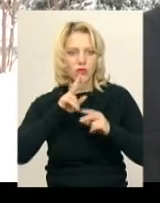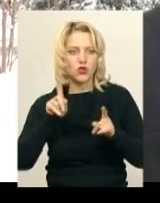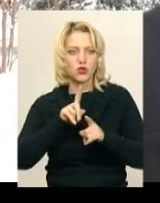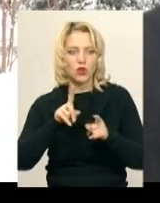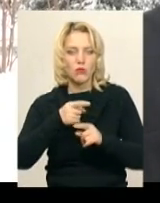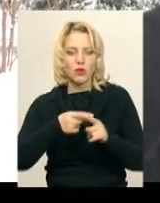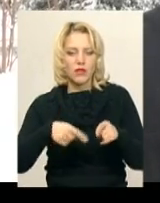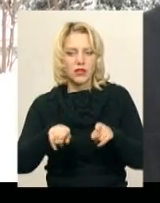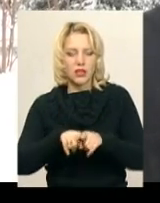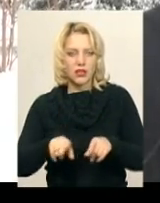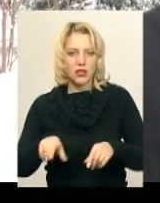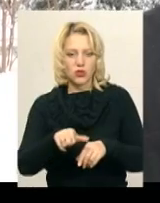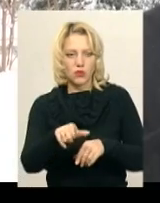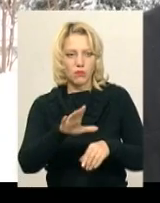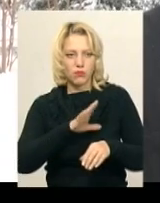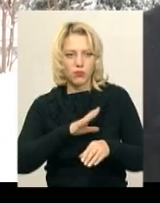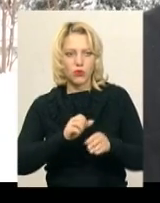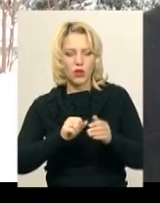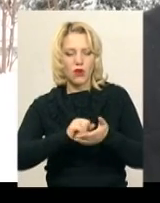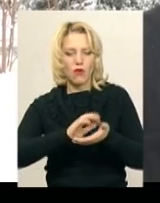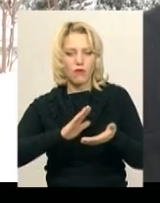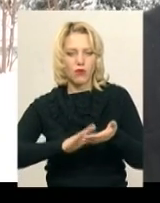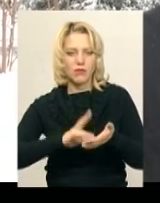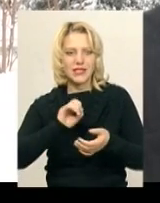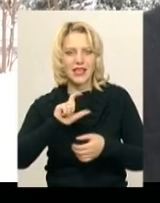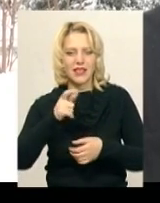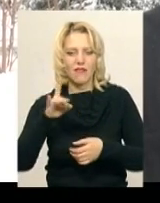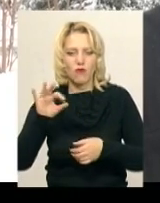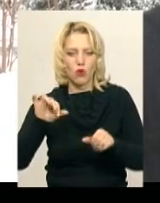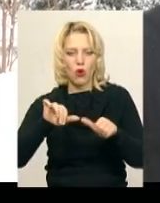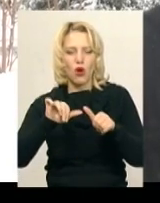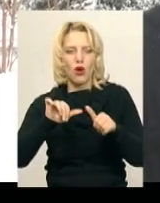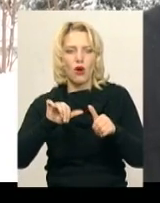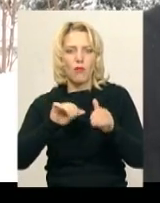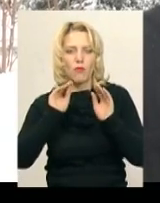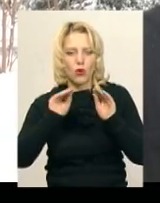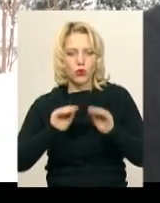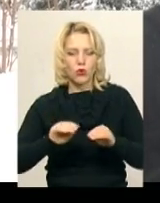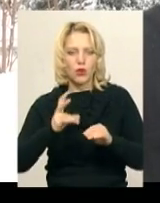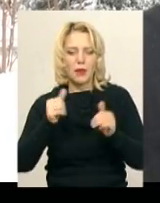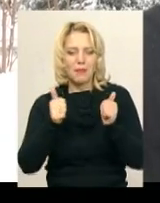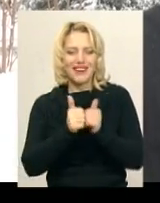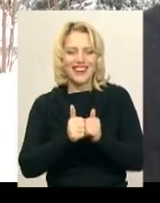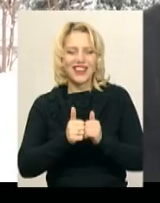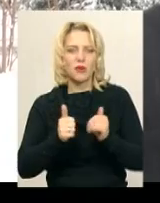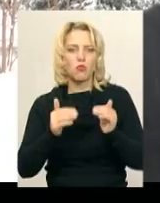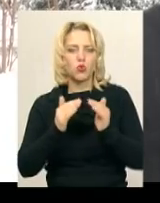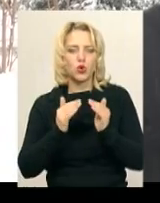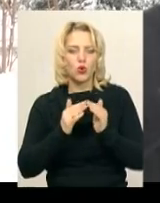половина таких дорожньо-транспортних пригод була оформлена за європротоколом та сталася у прибудниковій території. Де саме через те, що